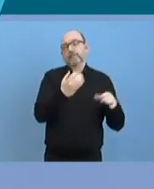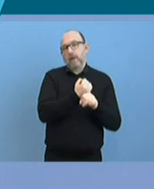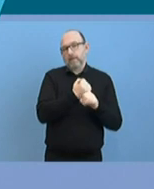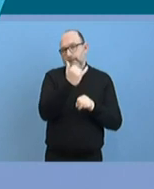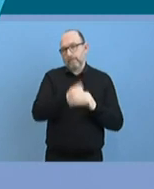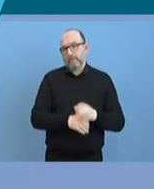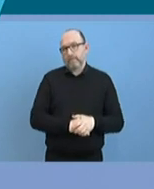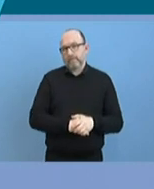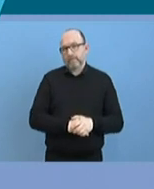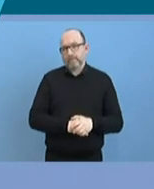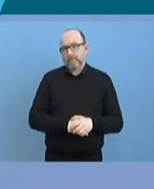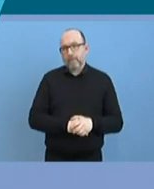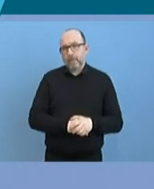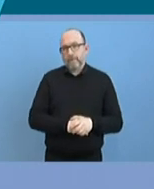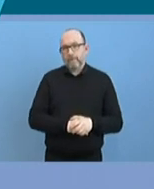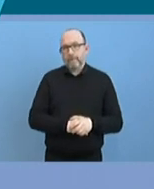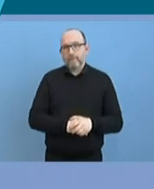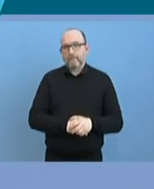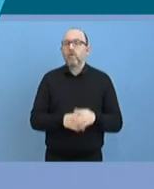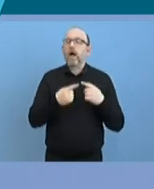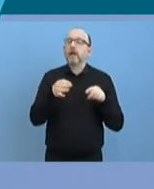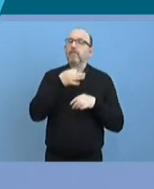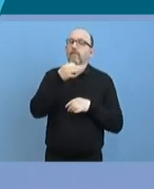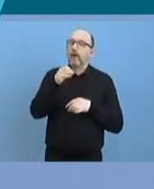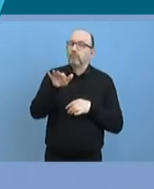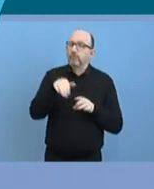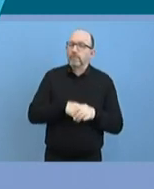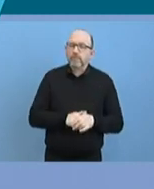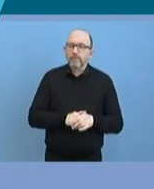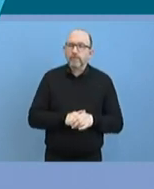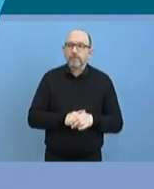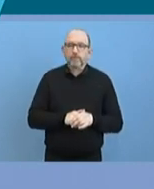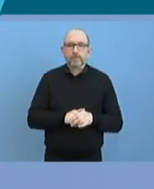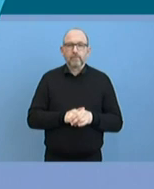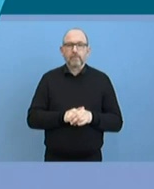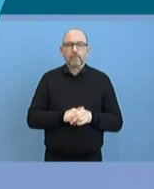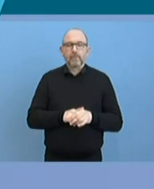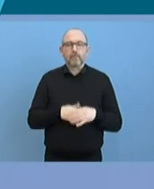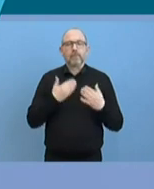Frau Odino, Sie hatten noch eine andere Frage? Ich hatte eine Frage über das Thema Corona-Krise.